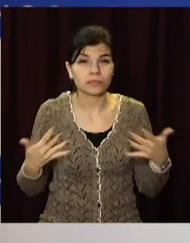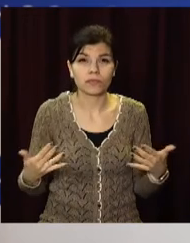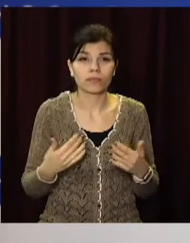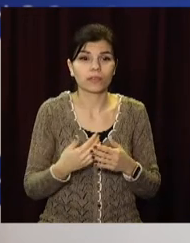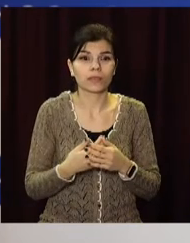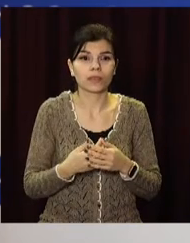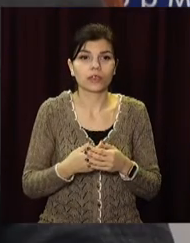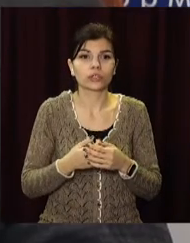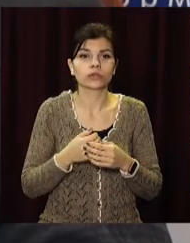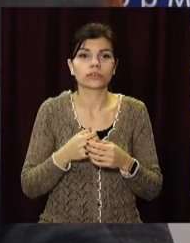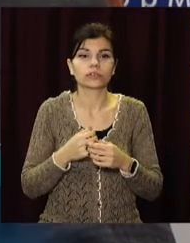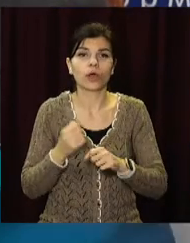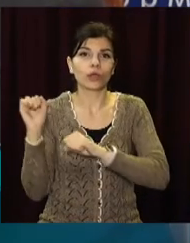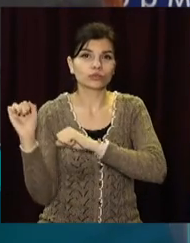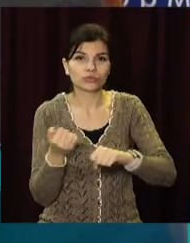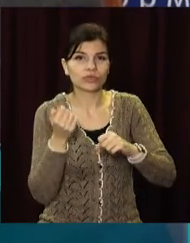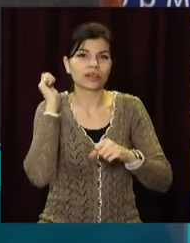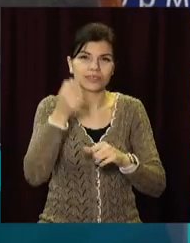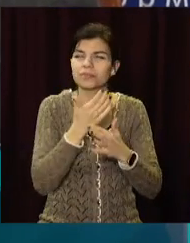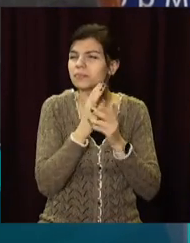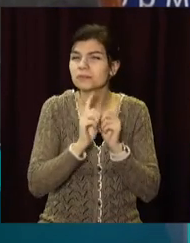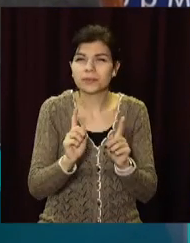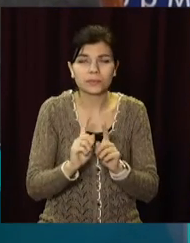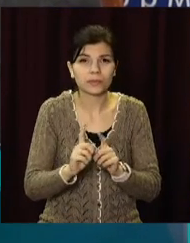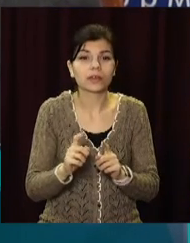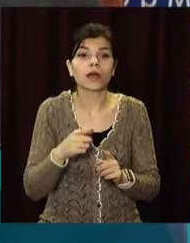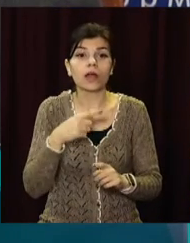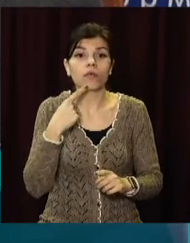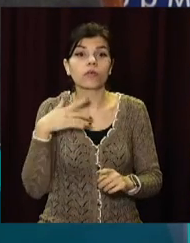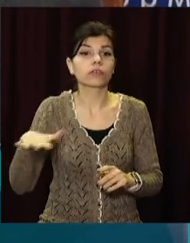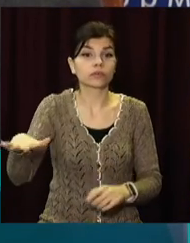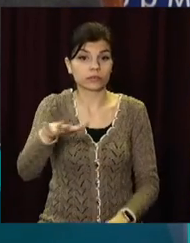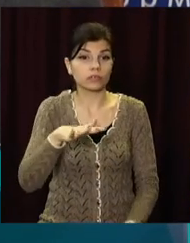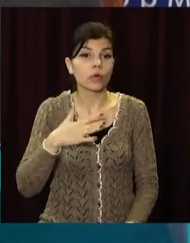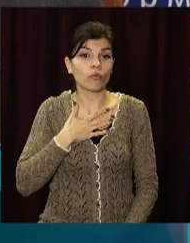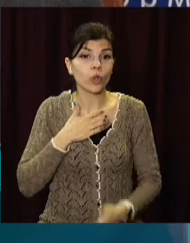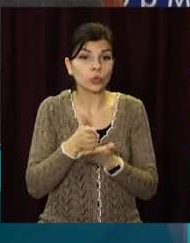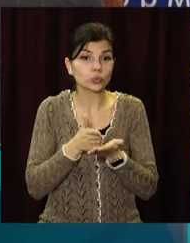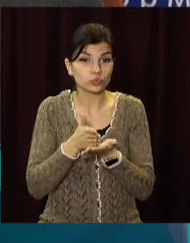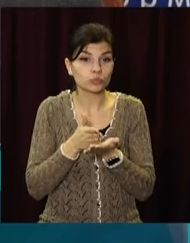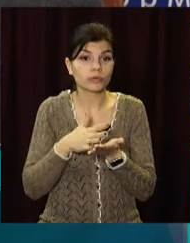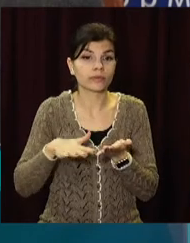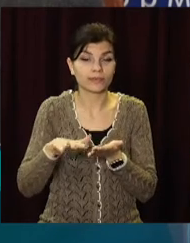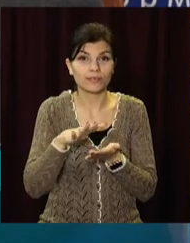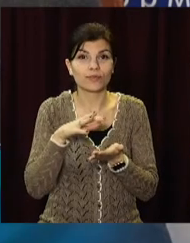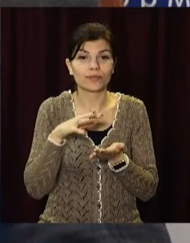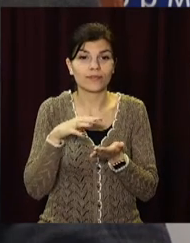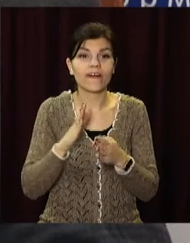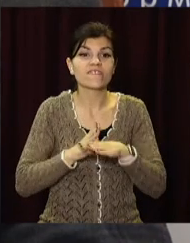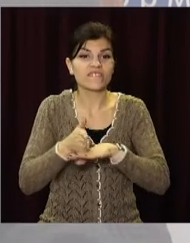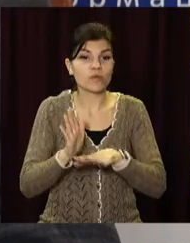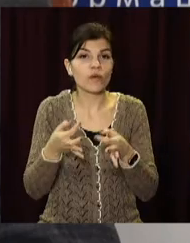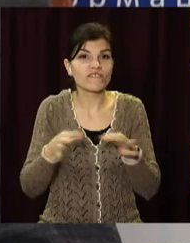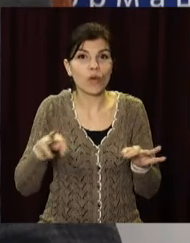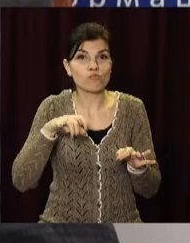сокири. Захід буде проходити з 1 по 5 березня в стінах нашої служби на першому поверсі. Вхід буде